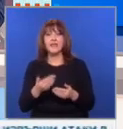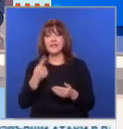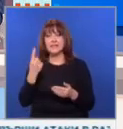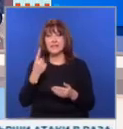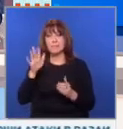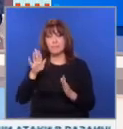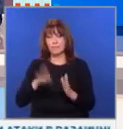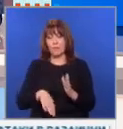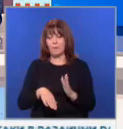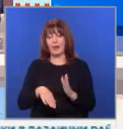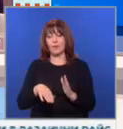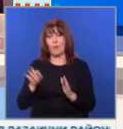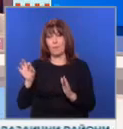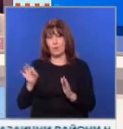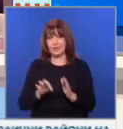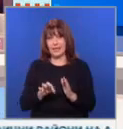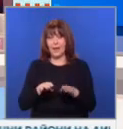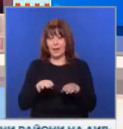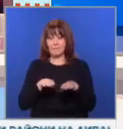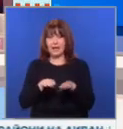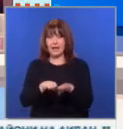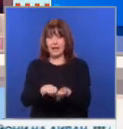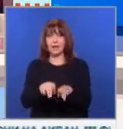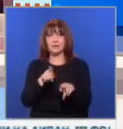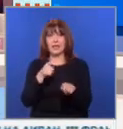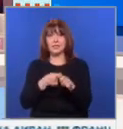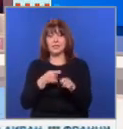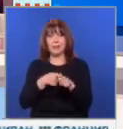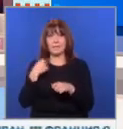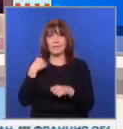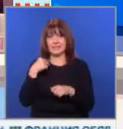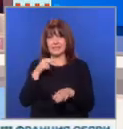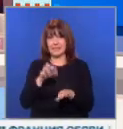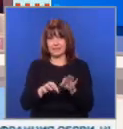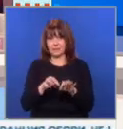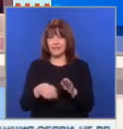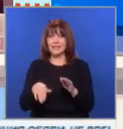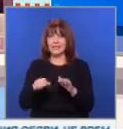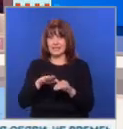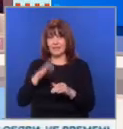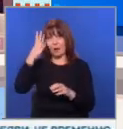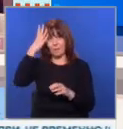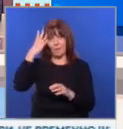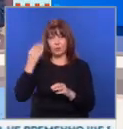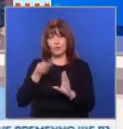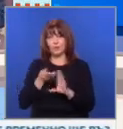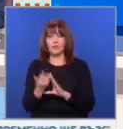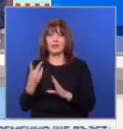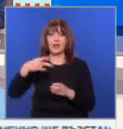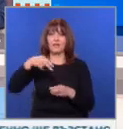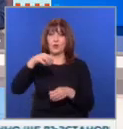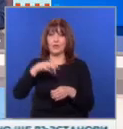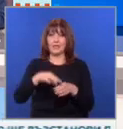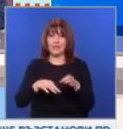-малко от 1% разлика. Паралелно, в страната се проведоха и президентски избори, след които Молдова отива на балотаж.